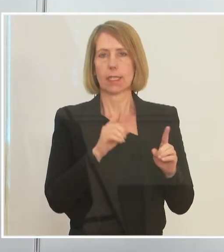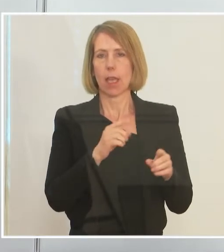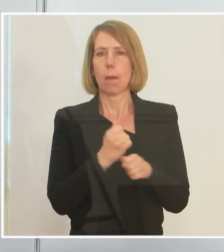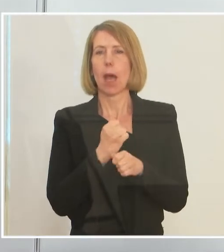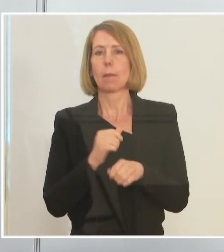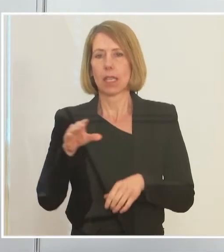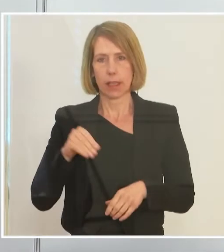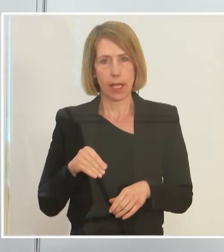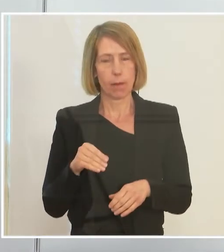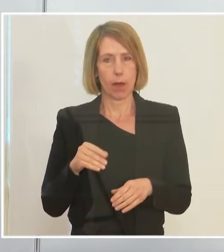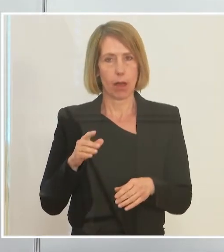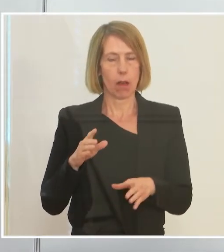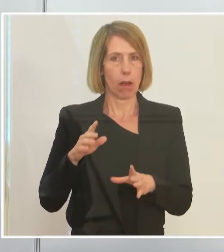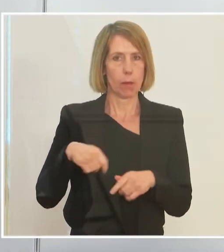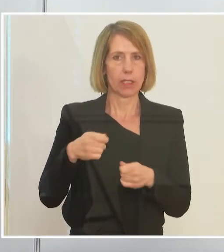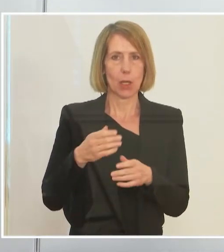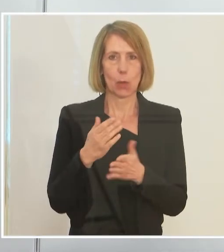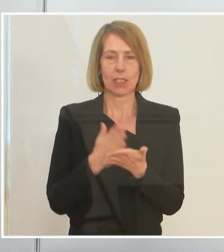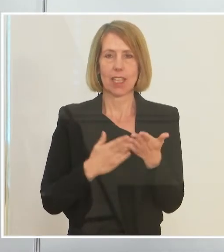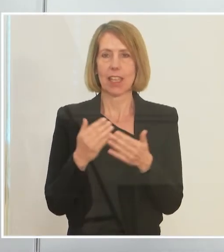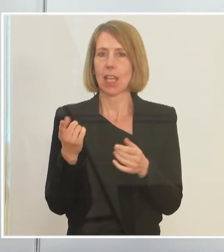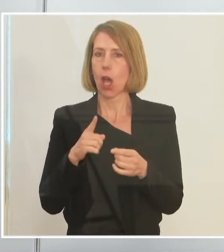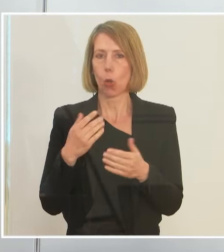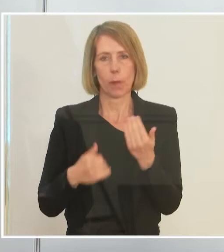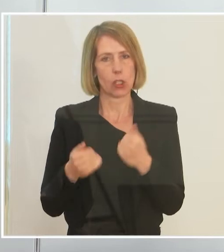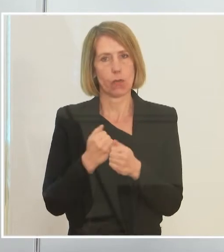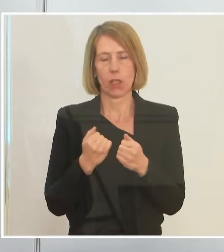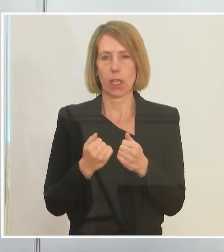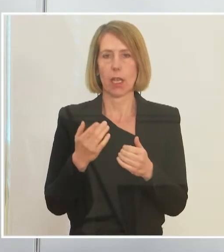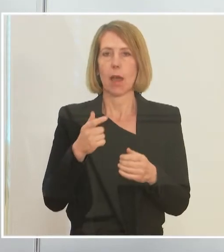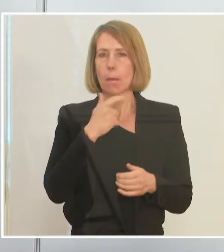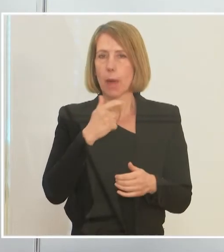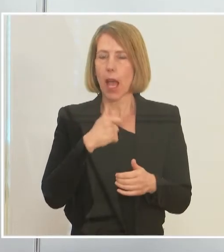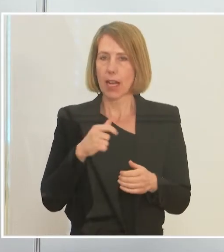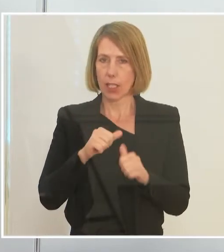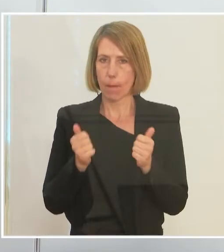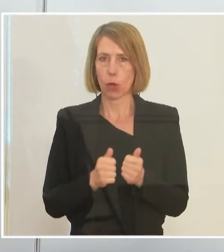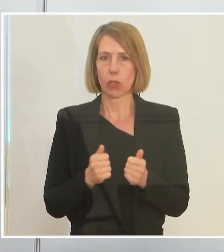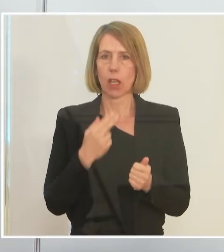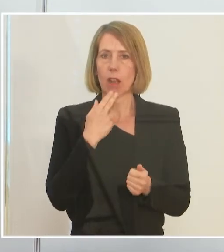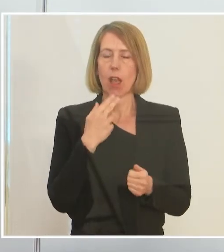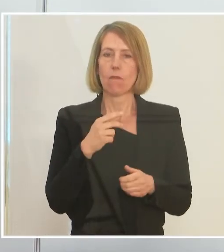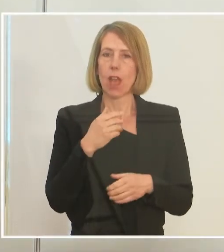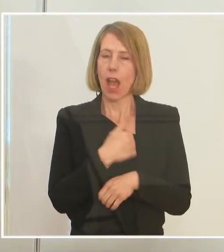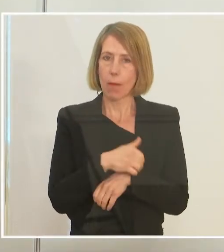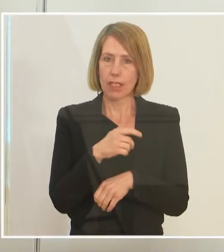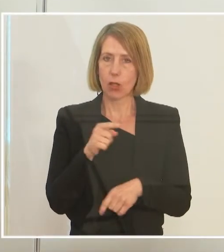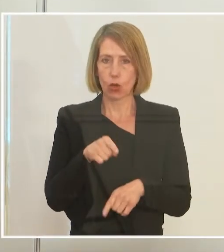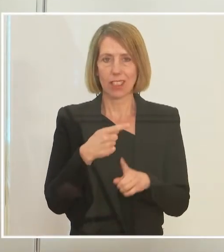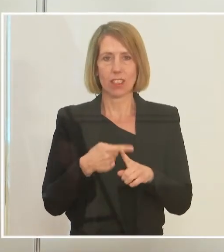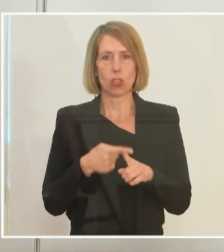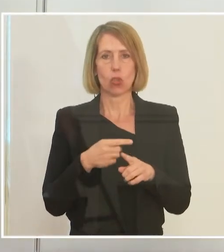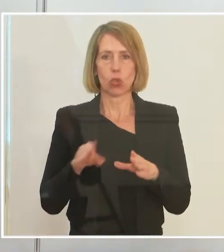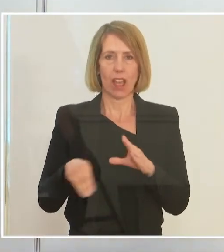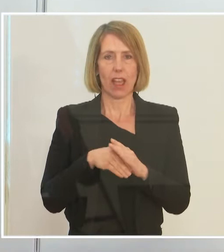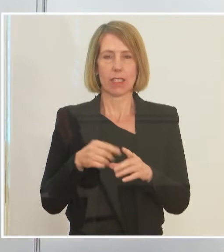das wesentlich schwieriger, wenn Sie im alten Corona-Modell sind, dann würden Sie quasi die Stunden, die jemand arbeitslos ist, mit irgendwelchen Ersatzraten versehen.